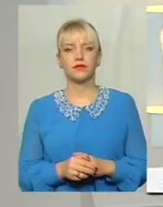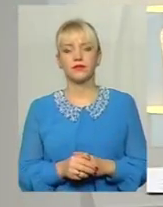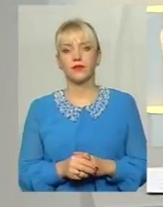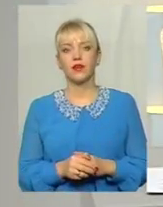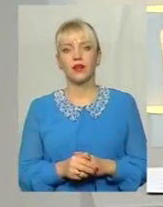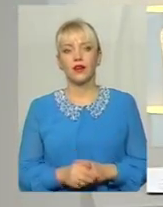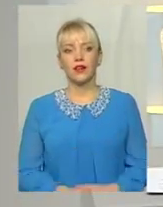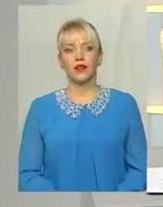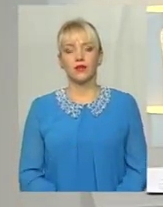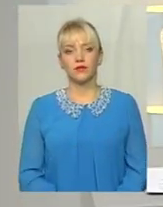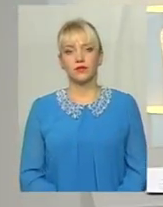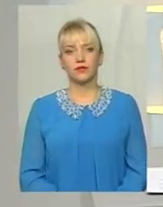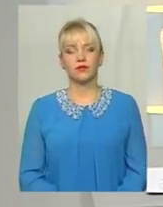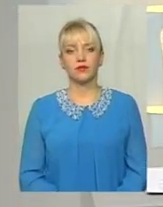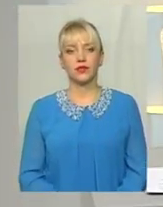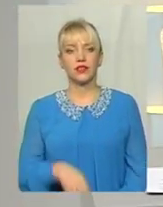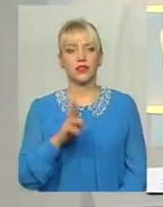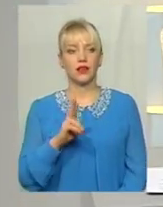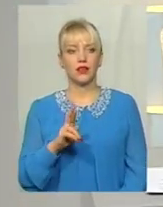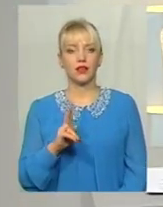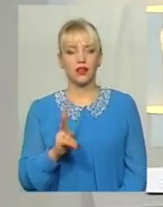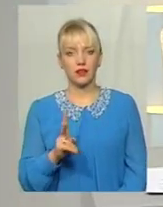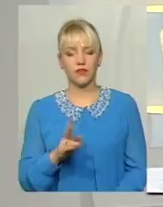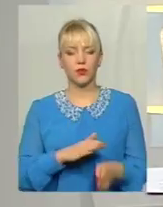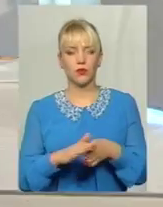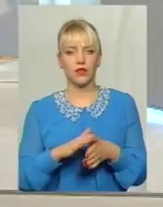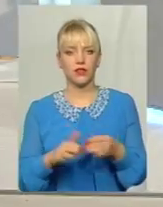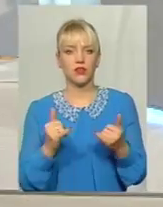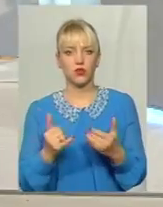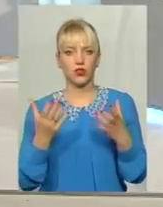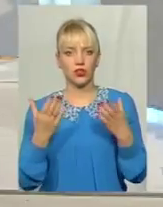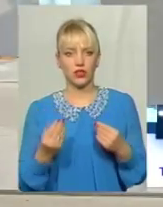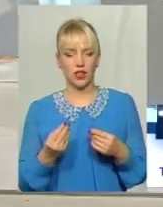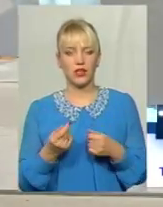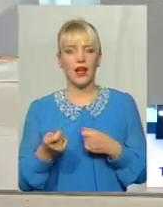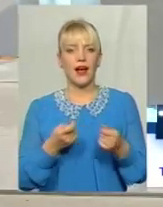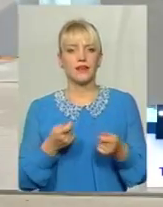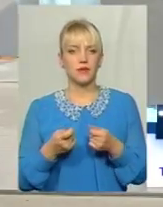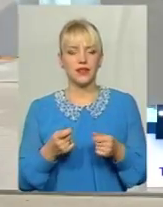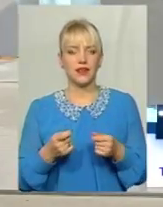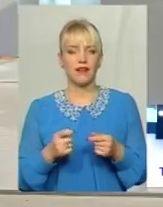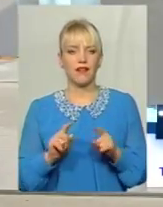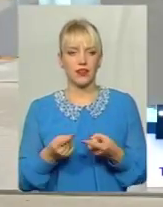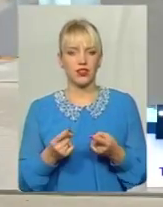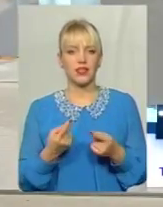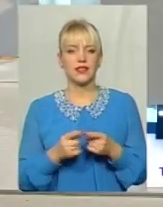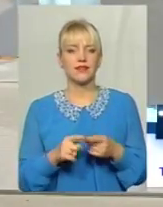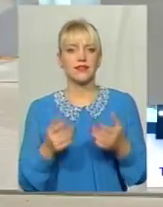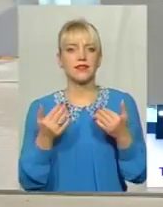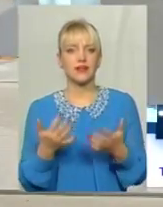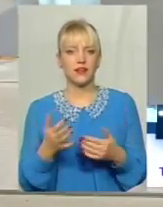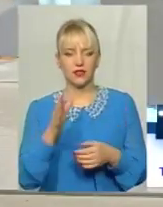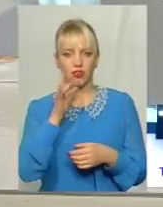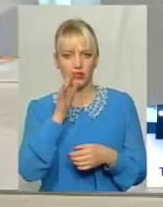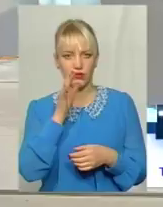Власне, яким чином відбувається на сьогоднішній день адмінарешт? Це скільки? Скільки